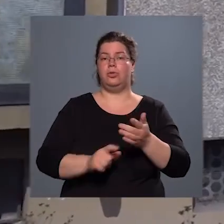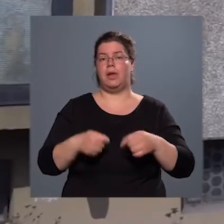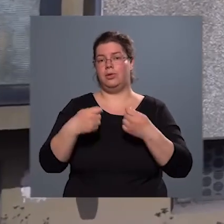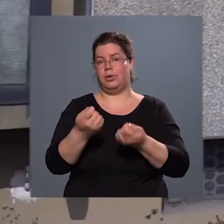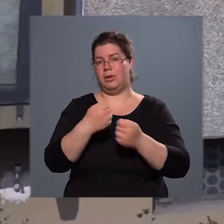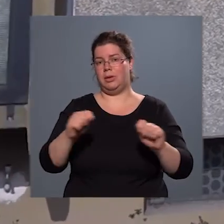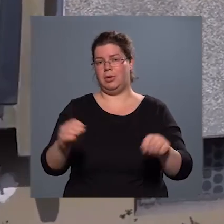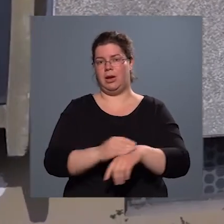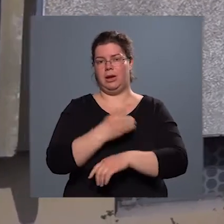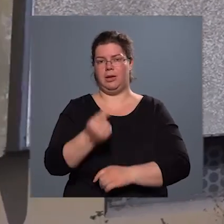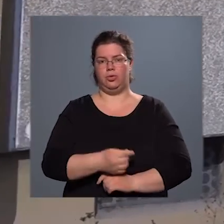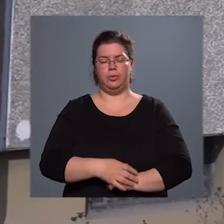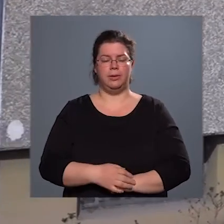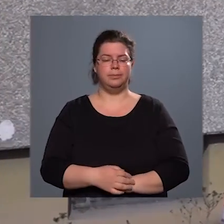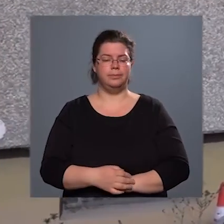szabadságérzésével.